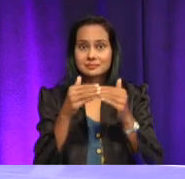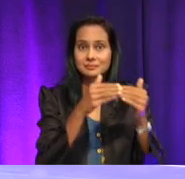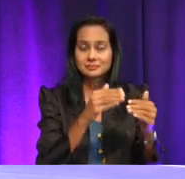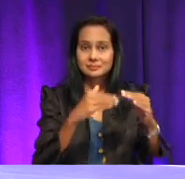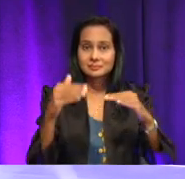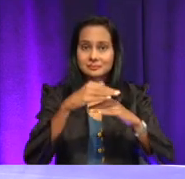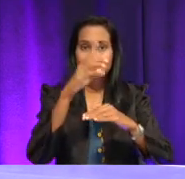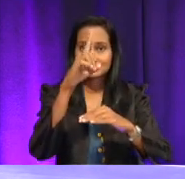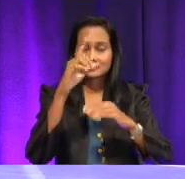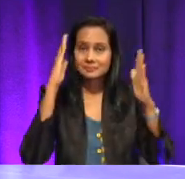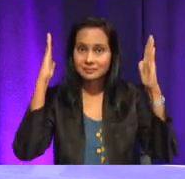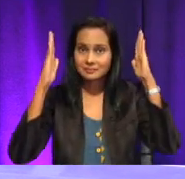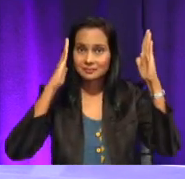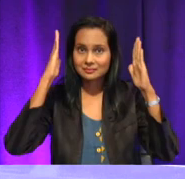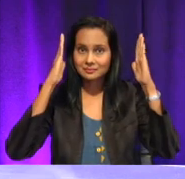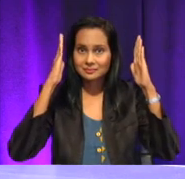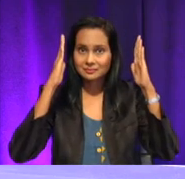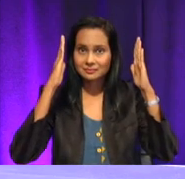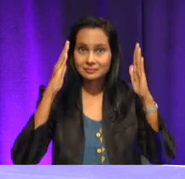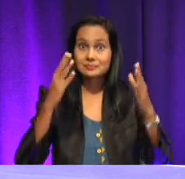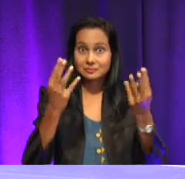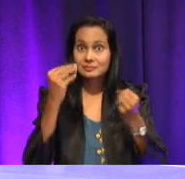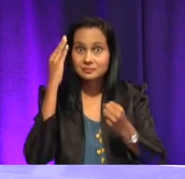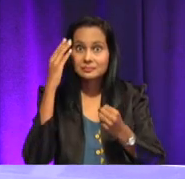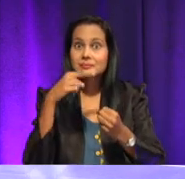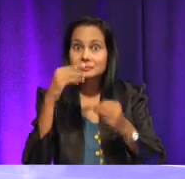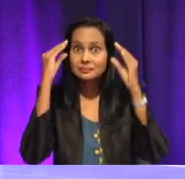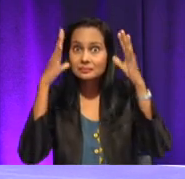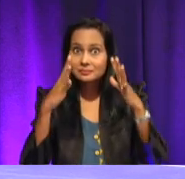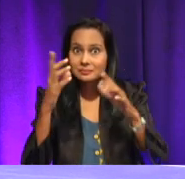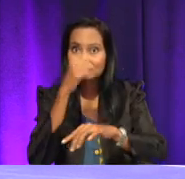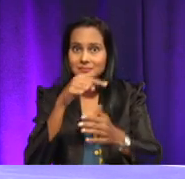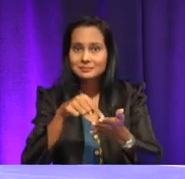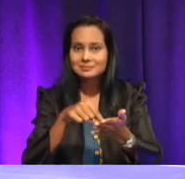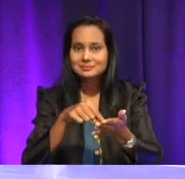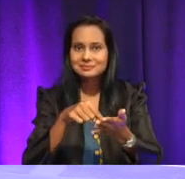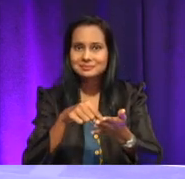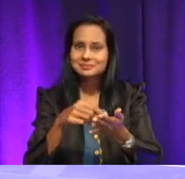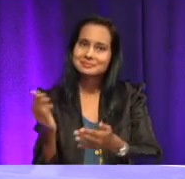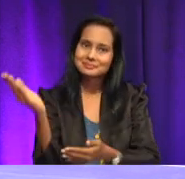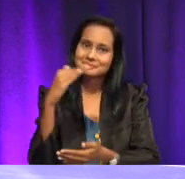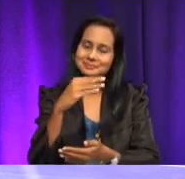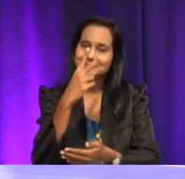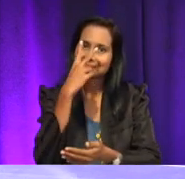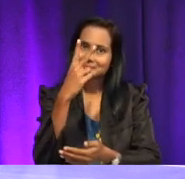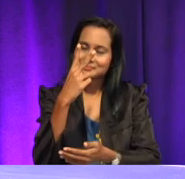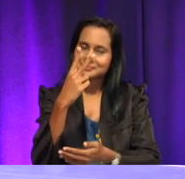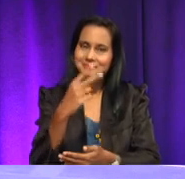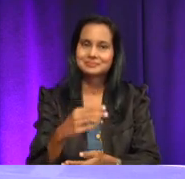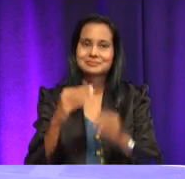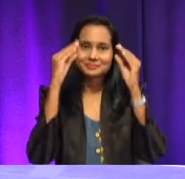pelajaran Bahasa Melayu. Murid-murid nak tahu siapa guru yang akan bersama-sama dengan Ria pada hari ini? Ayo kita saksikan dahulu profil beliau.